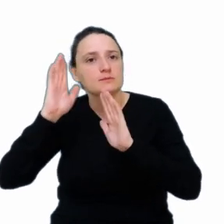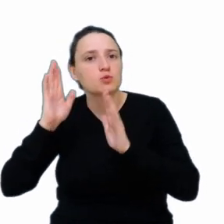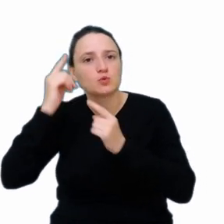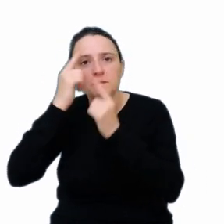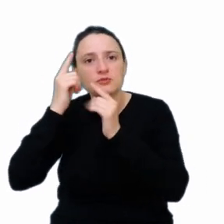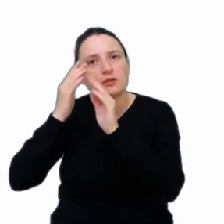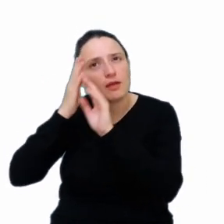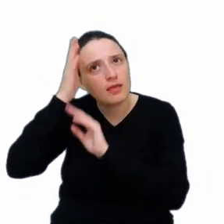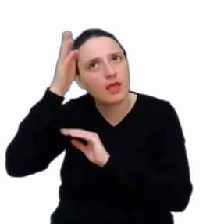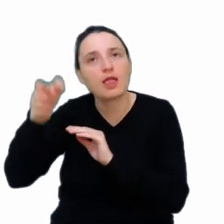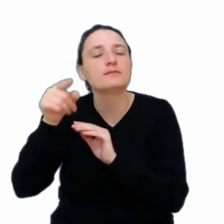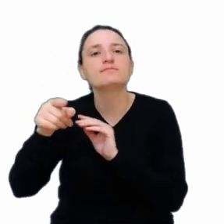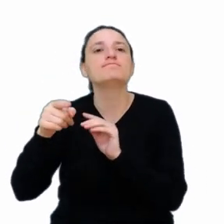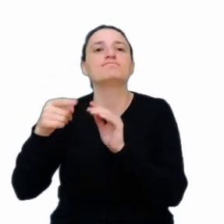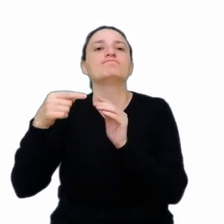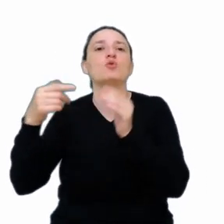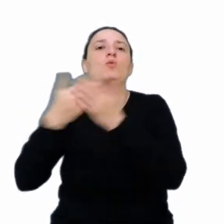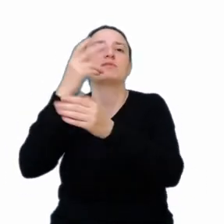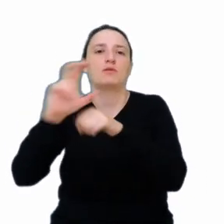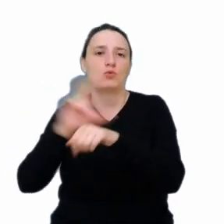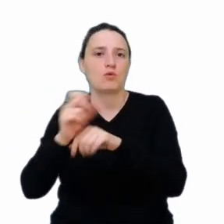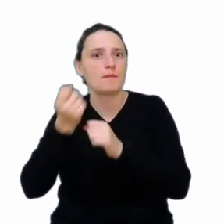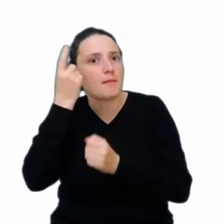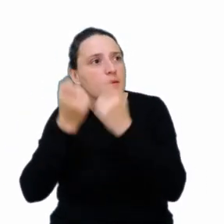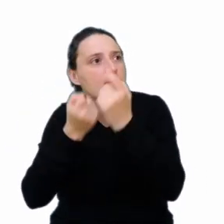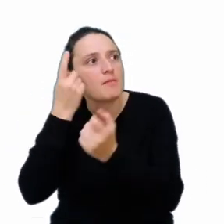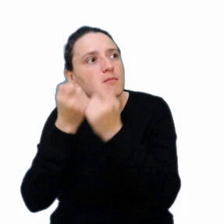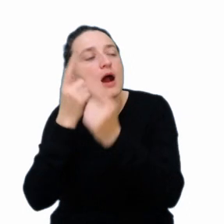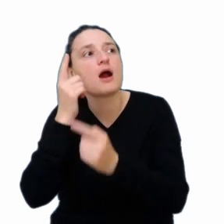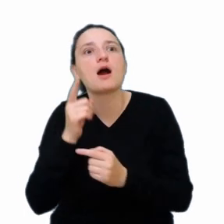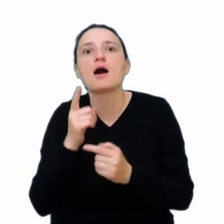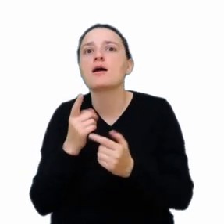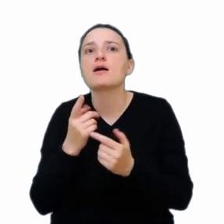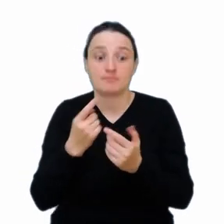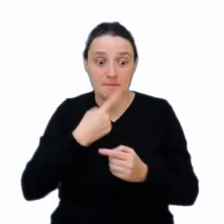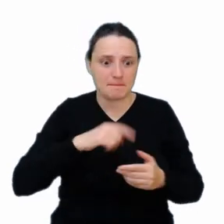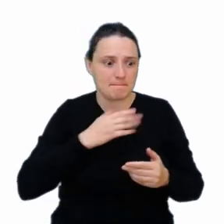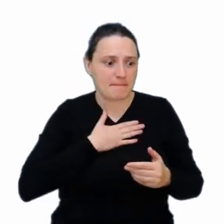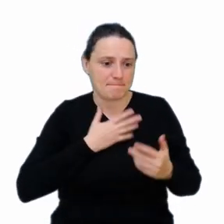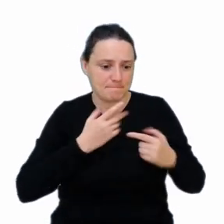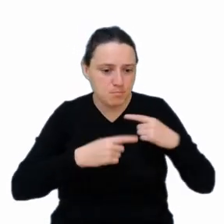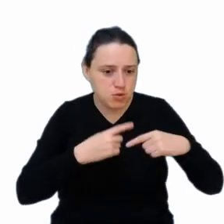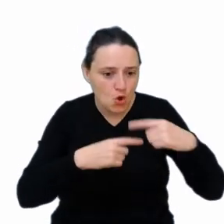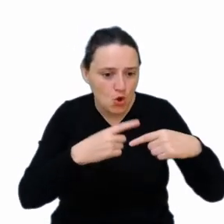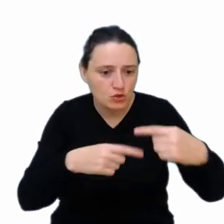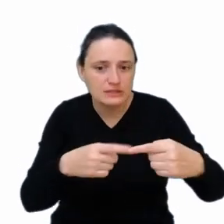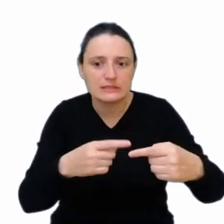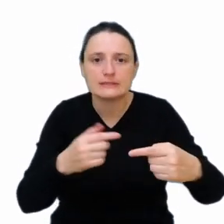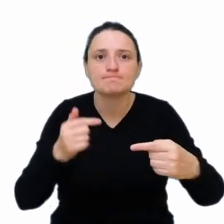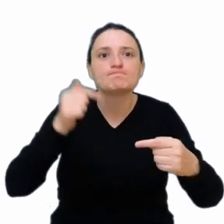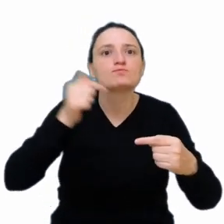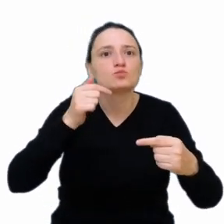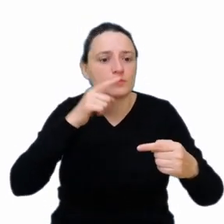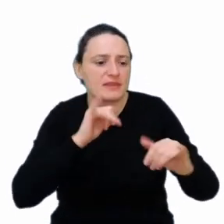tworzenie nowych technologii, w tej idei, że mamy proces, uczymy się ten proces